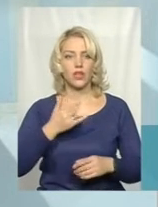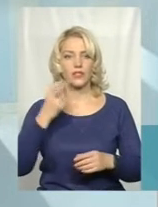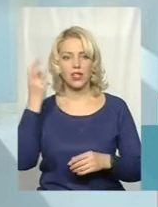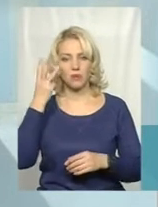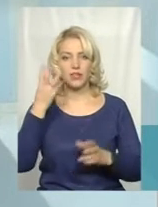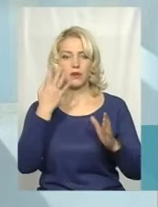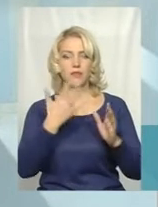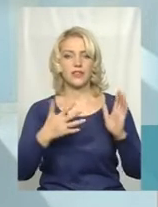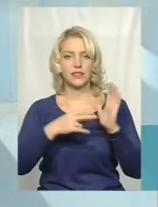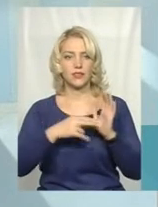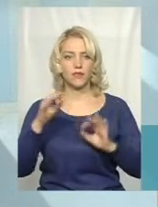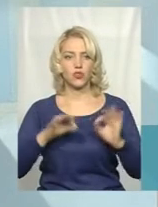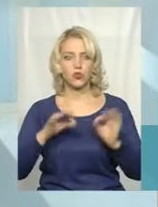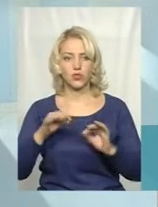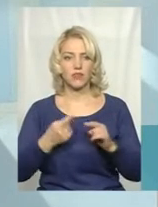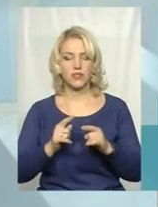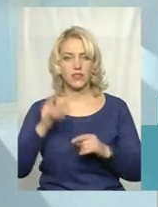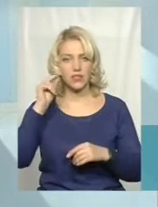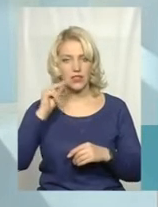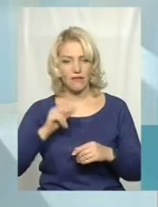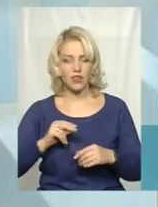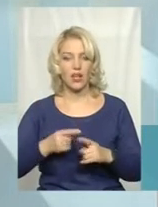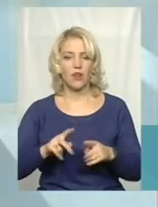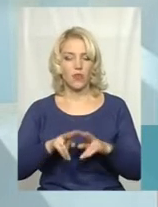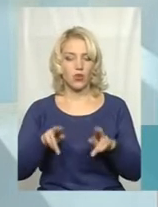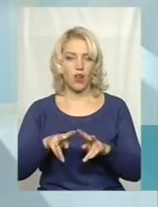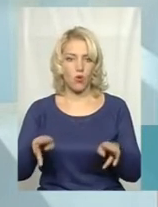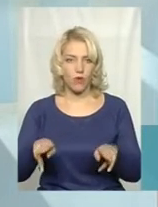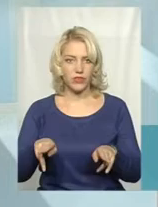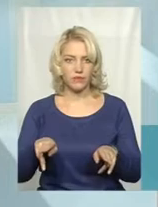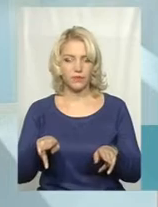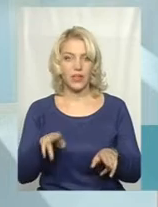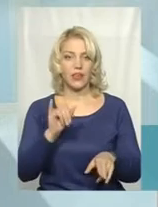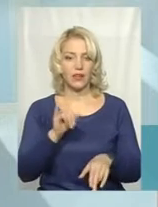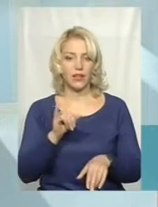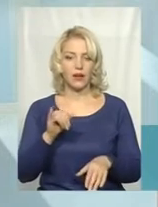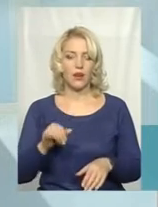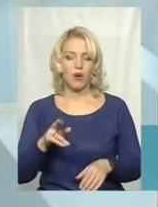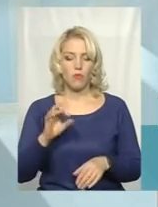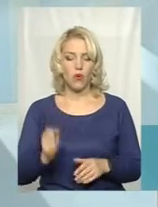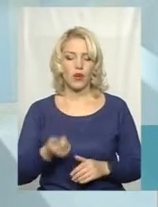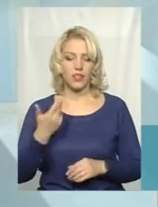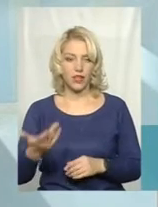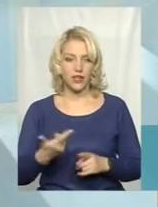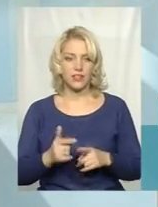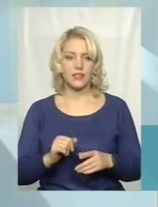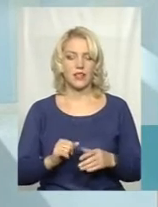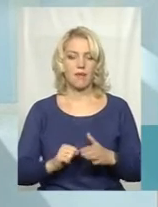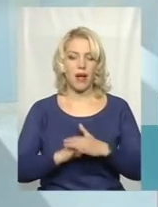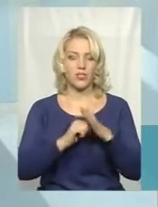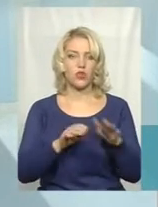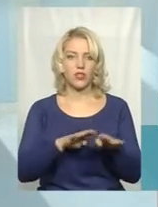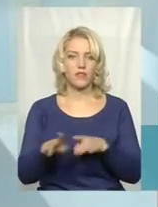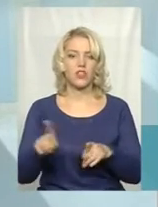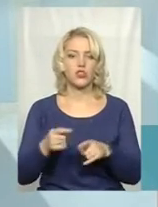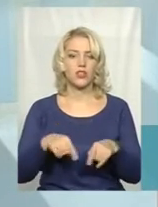само 57%. Ці цифри однакові. І про кількість рад базового рівня. Що таке рада базового рівня?